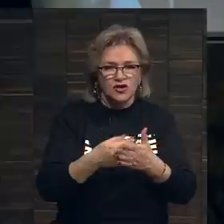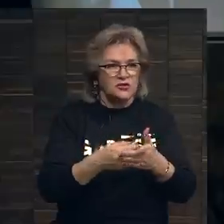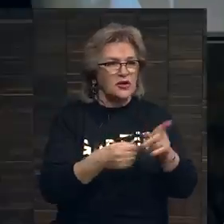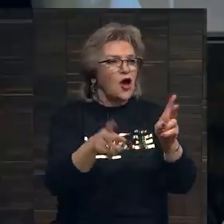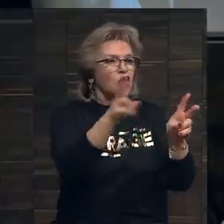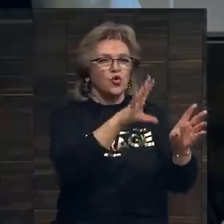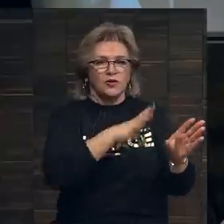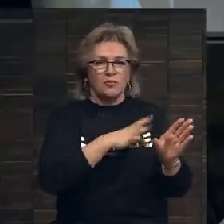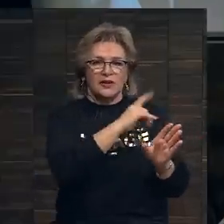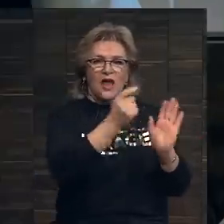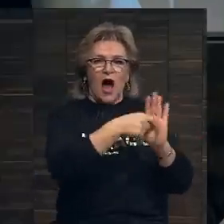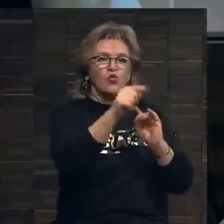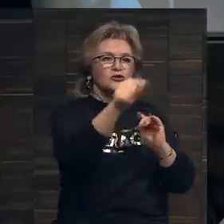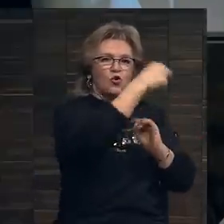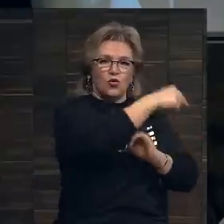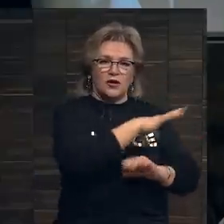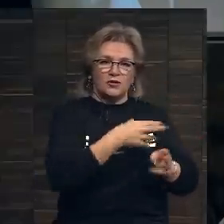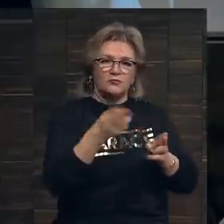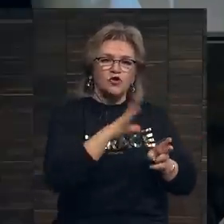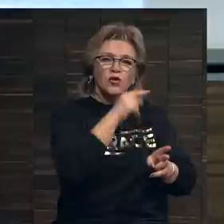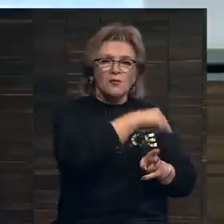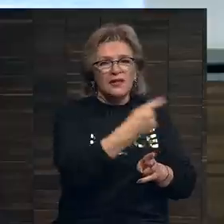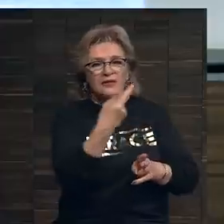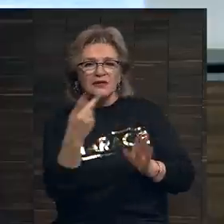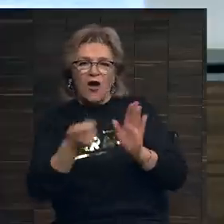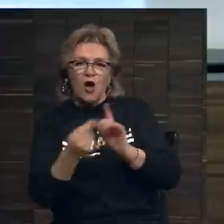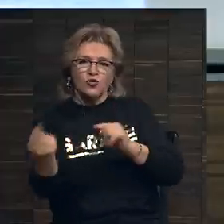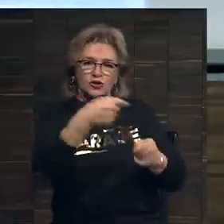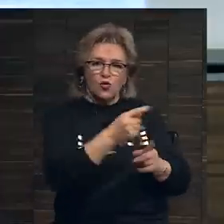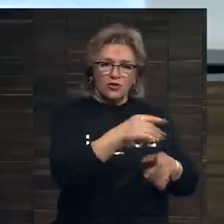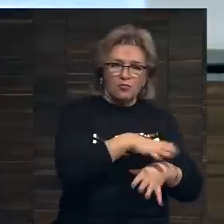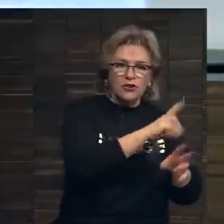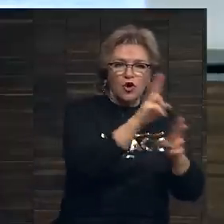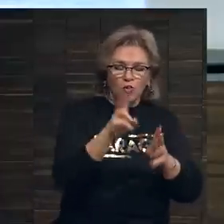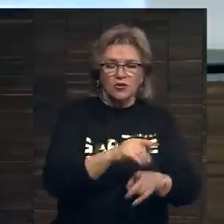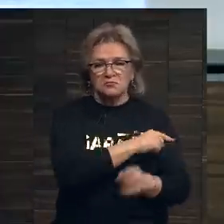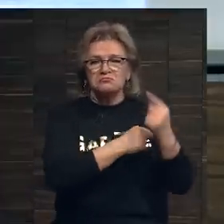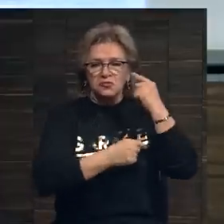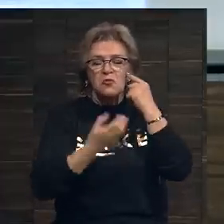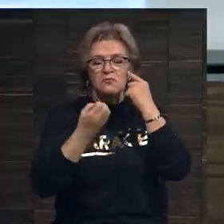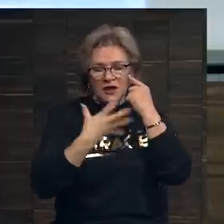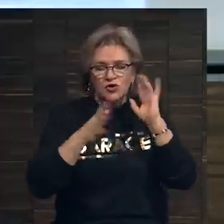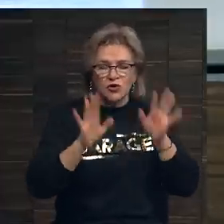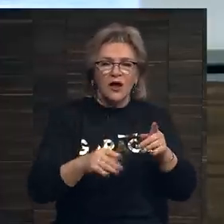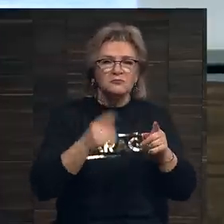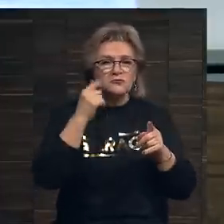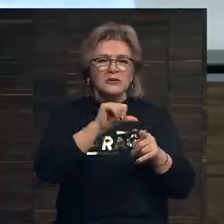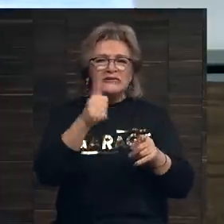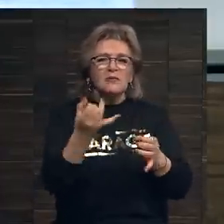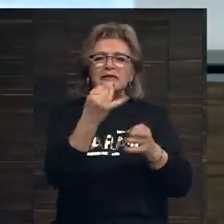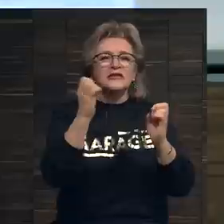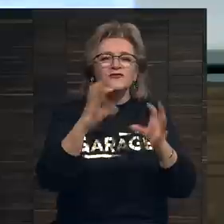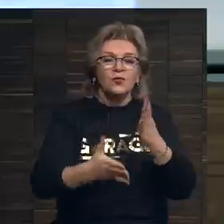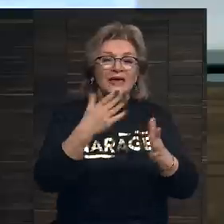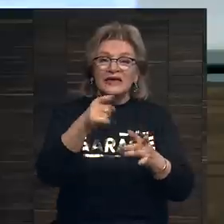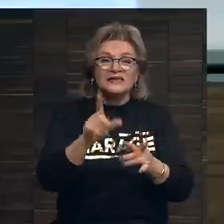были на наших аукционах, да? Были на одном-двух. Хорошо. И я думаю, что здесь самое интересное вот